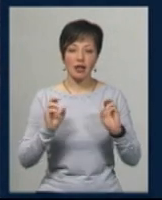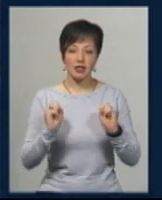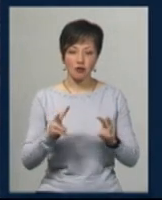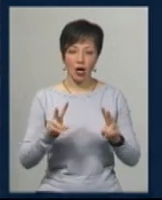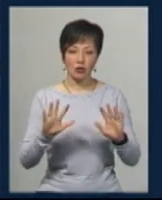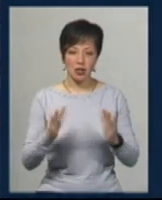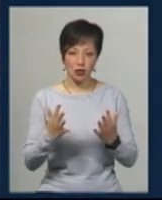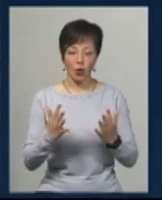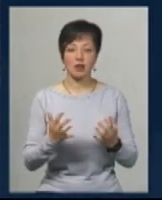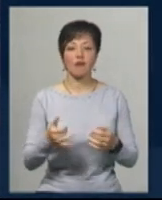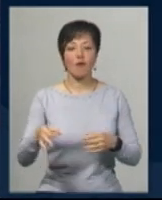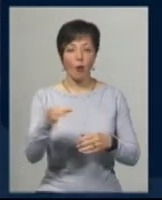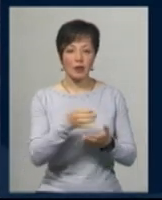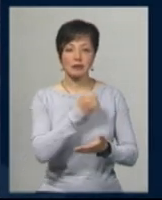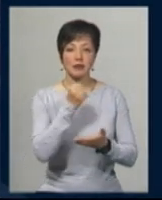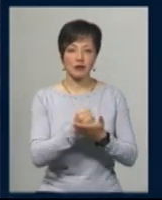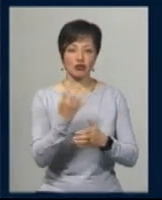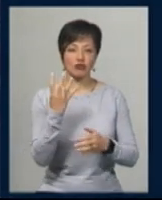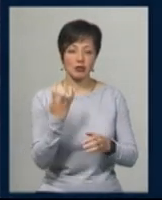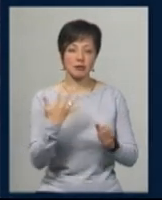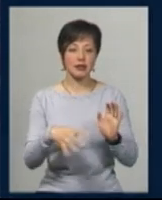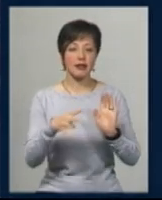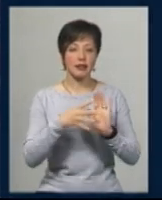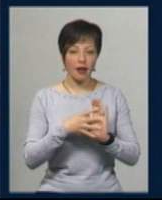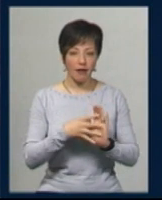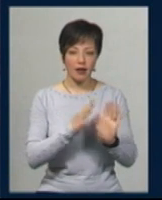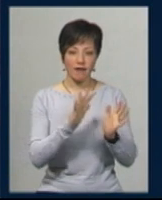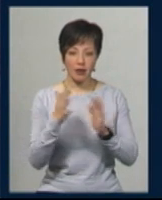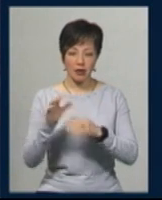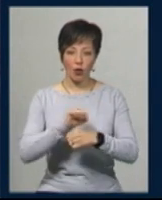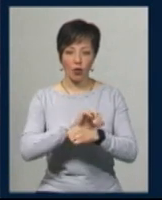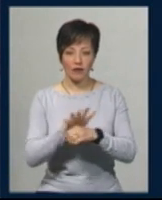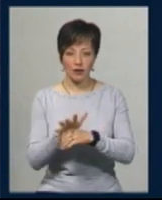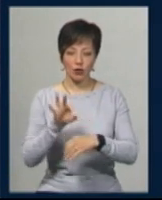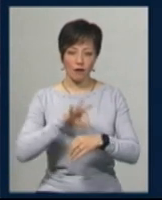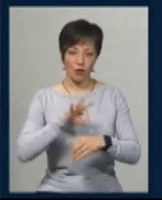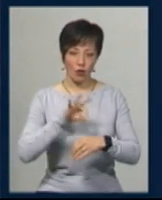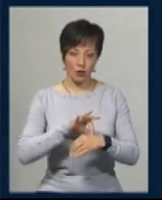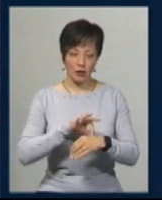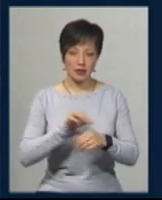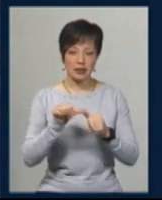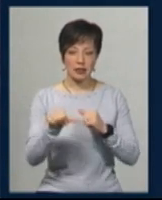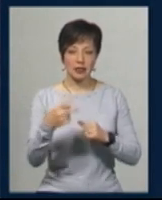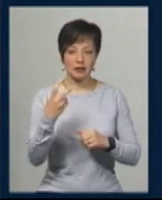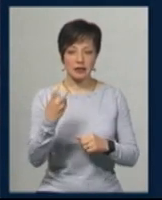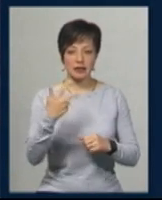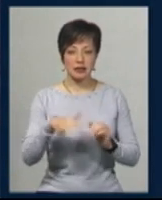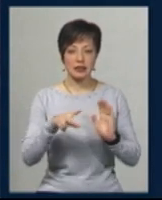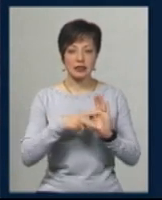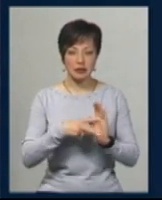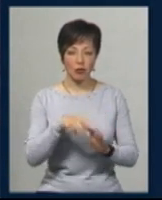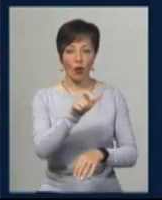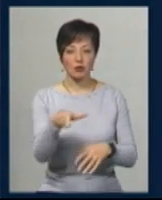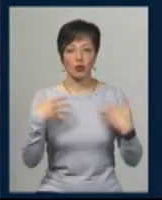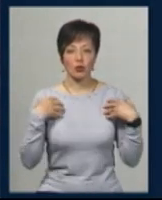всього у області підтверджено 459 випадків коронавірусної інфекції. З них 237 осіб